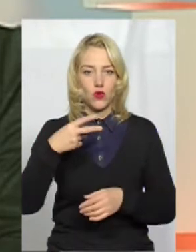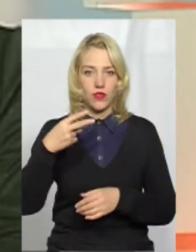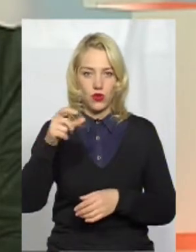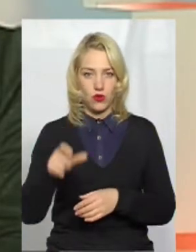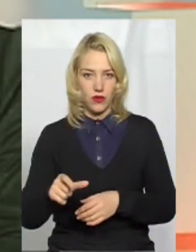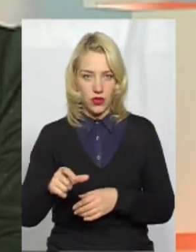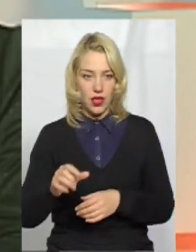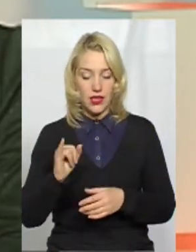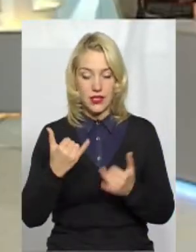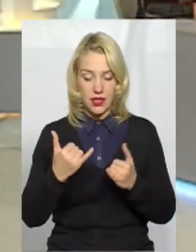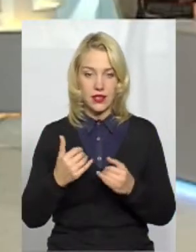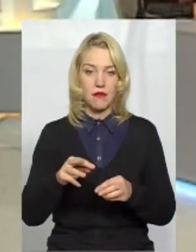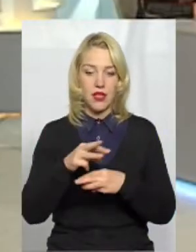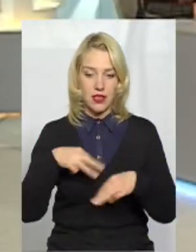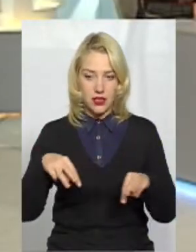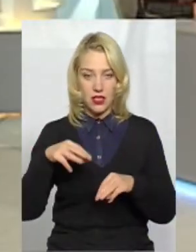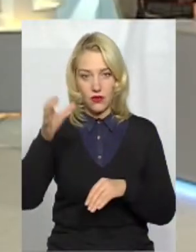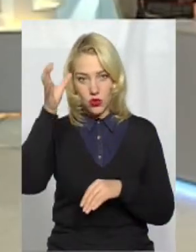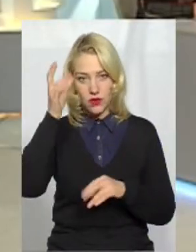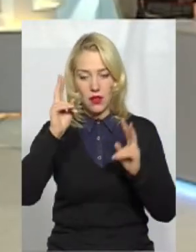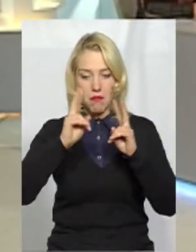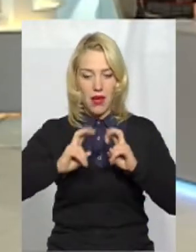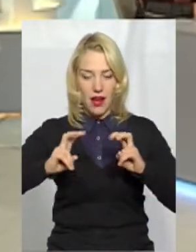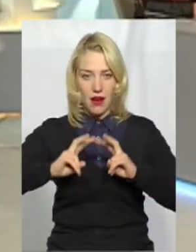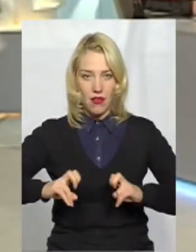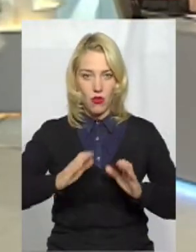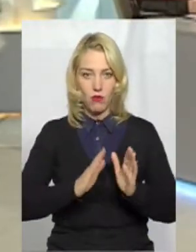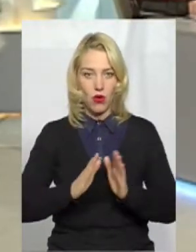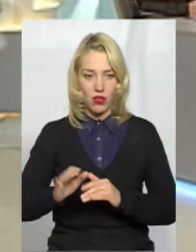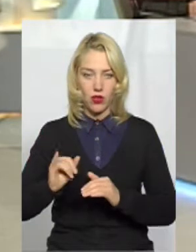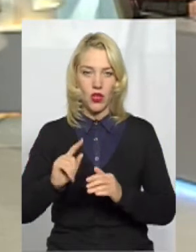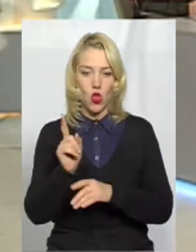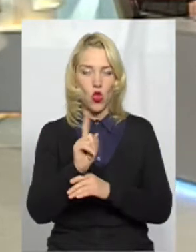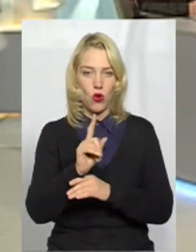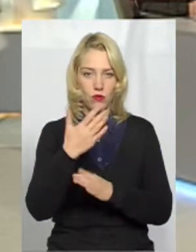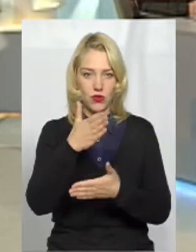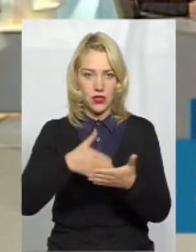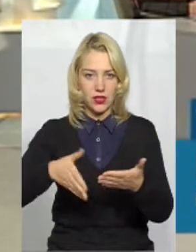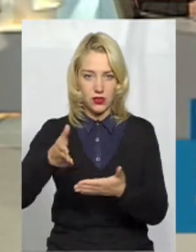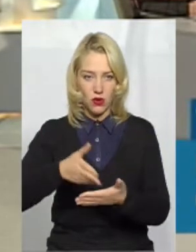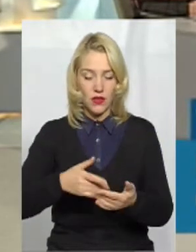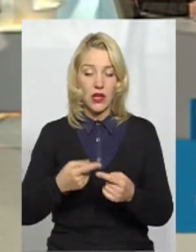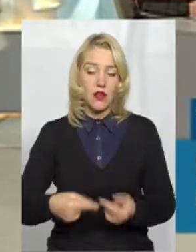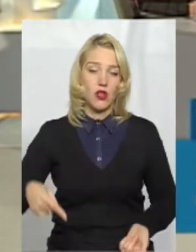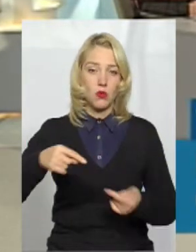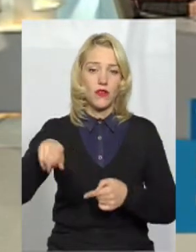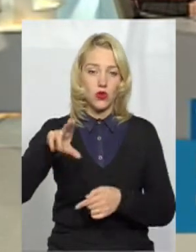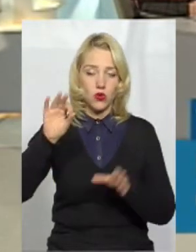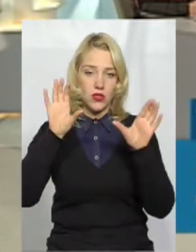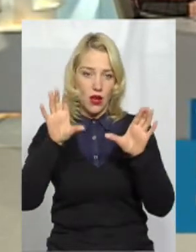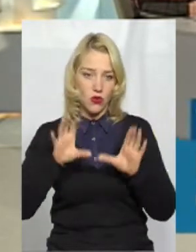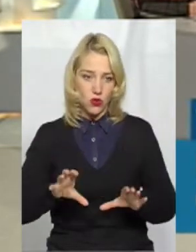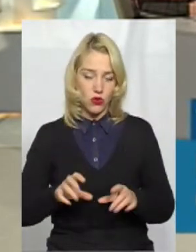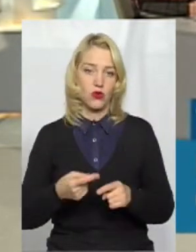Наразі Міністерство освіти переглянуло порядок і цю норму зняло. Тому, відповідно до закону про загально-середнього освіту,